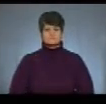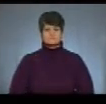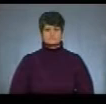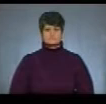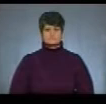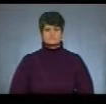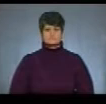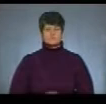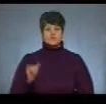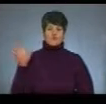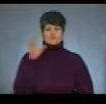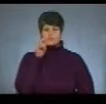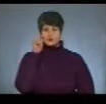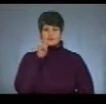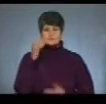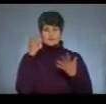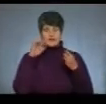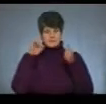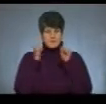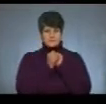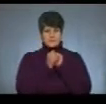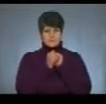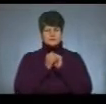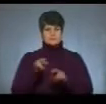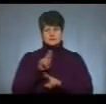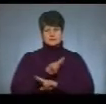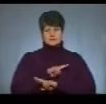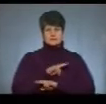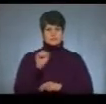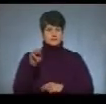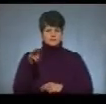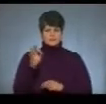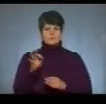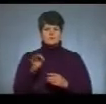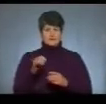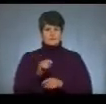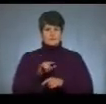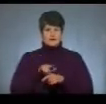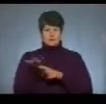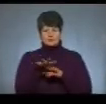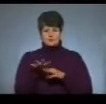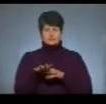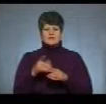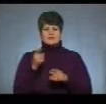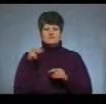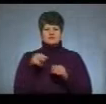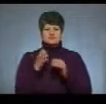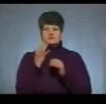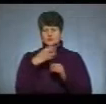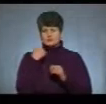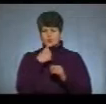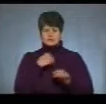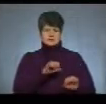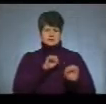У Всеукраїнський день пам'яті кіборгів кореспондента новин поспілкувалися з тернопільськими бійцями, які у 2014 році